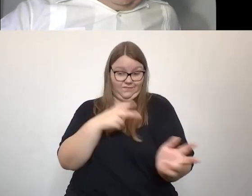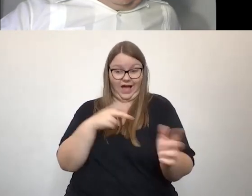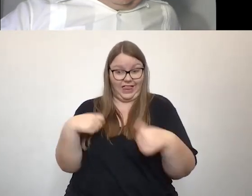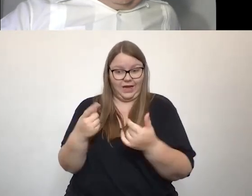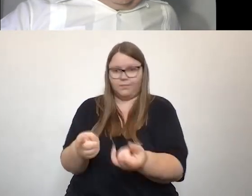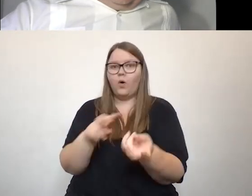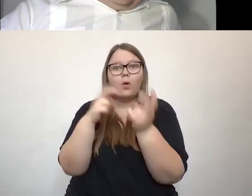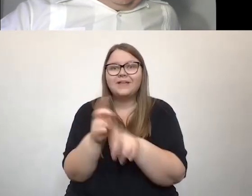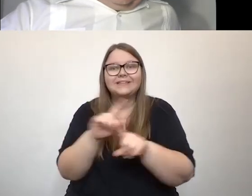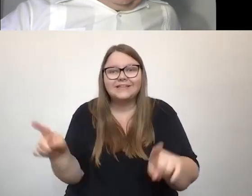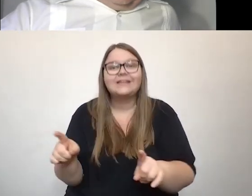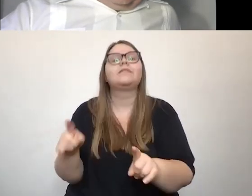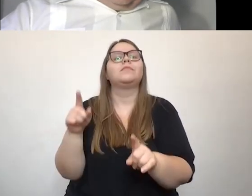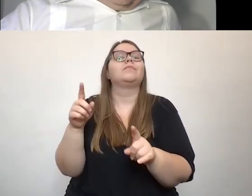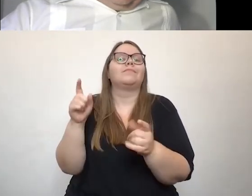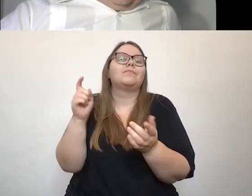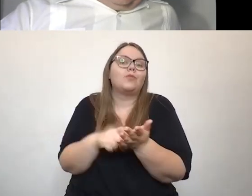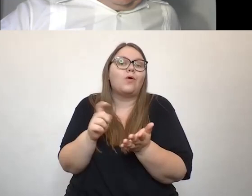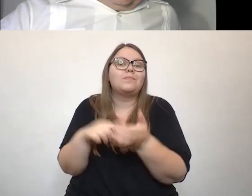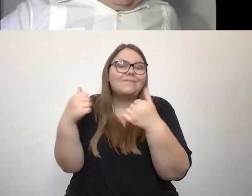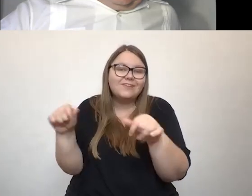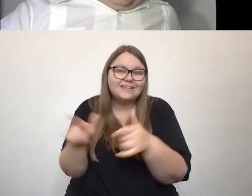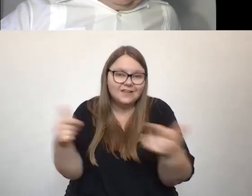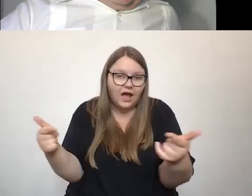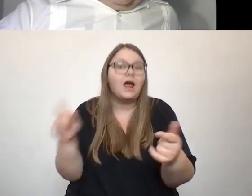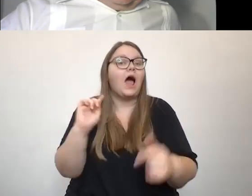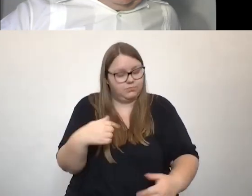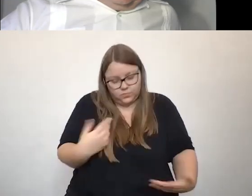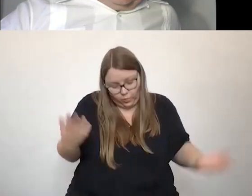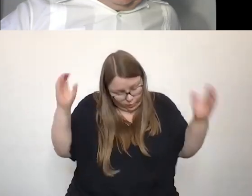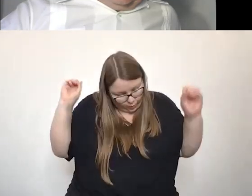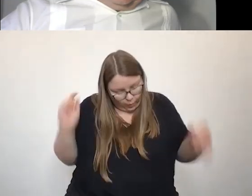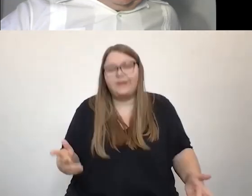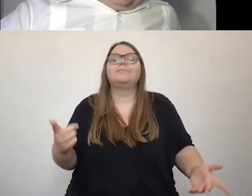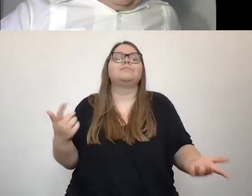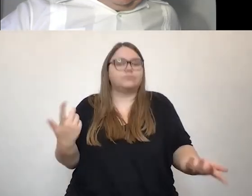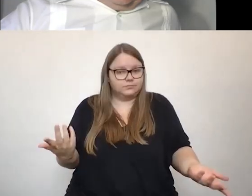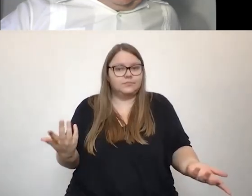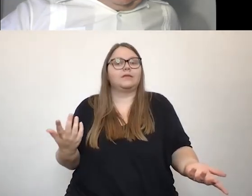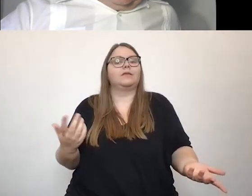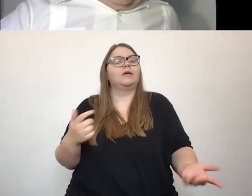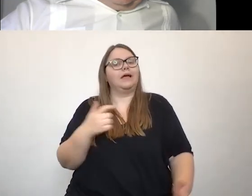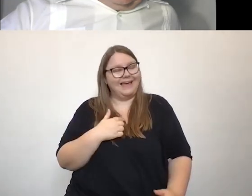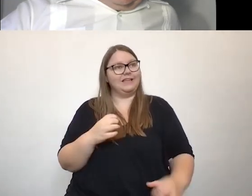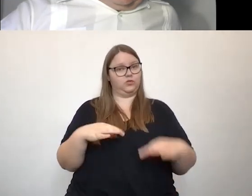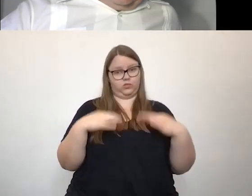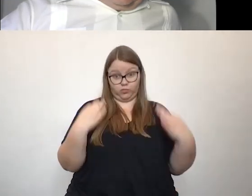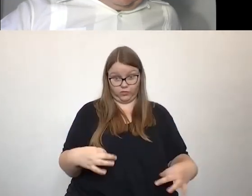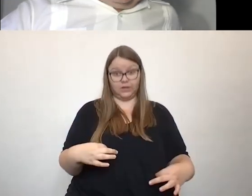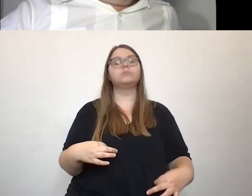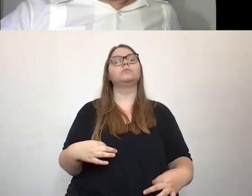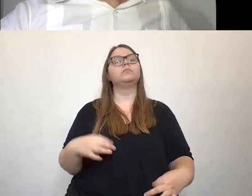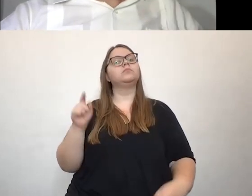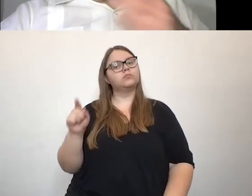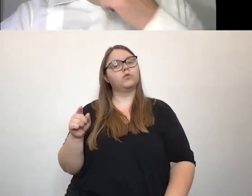wenn es nicht verpflichtend ist und deswegen kann ich ganz klar sagen, ich bin dann glücklich und zufrieden und habe mich durchgesetzt für meine über zwei